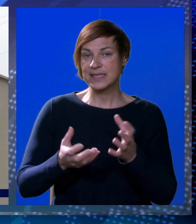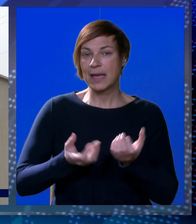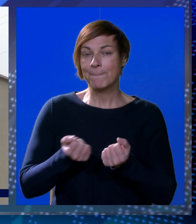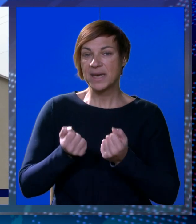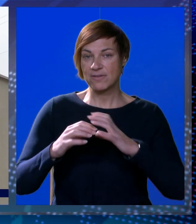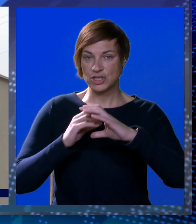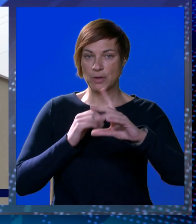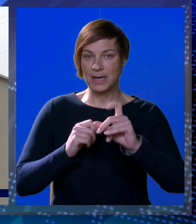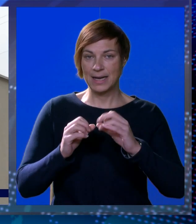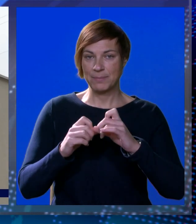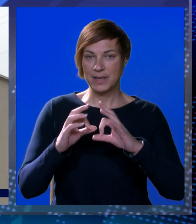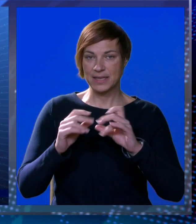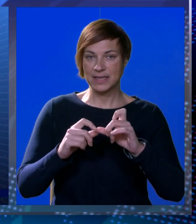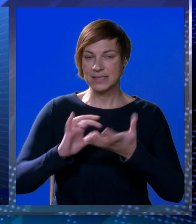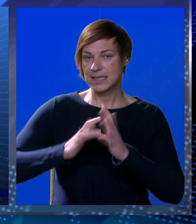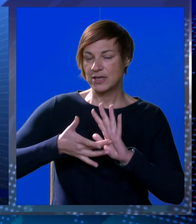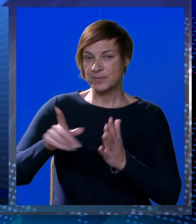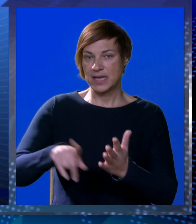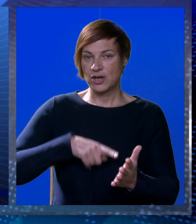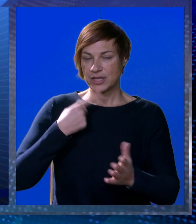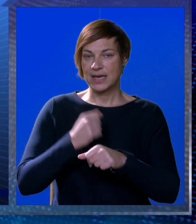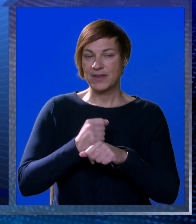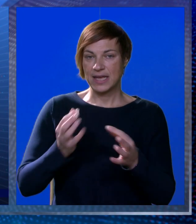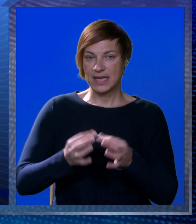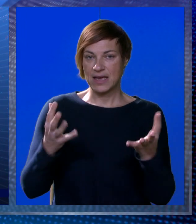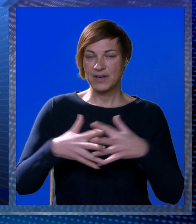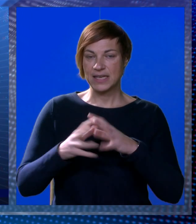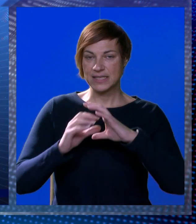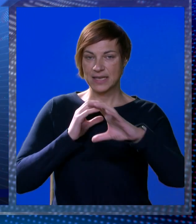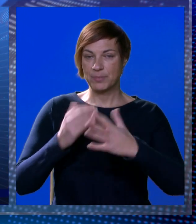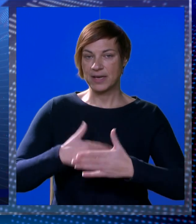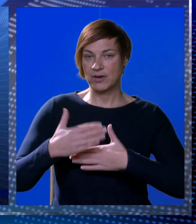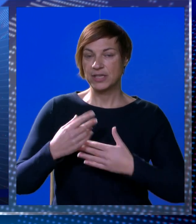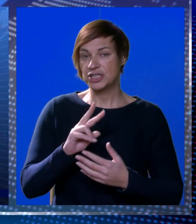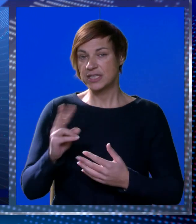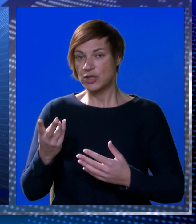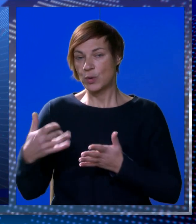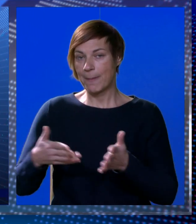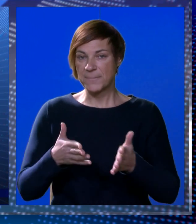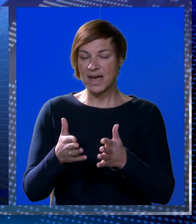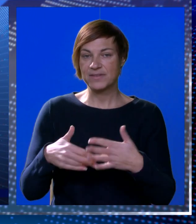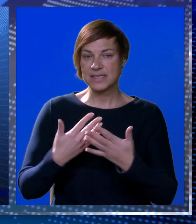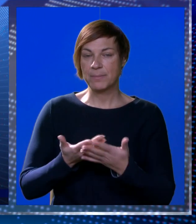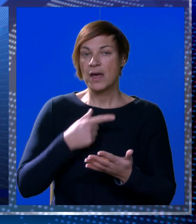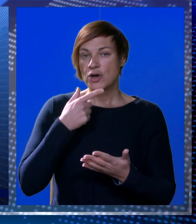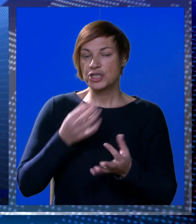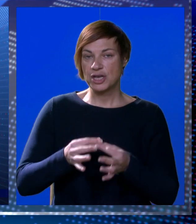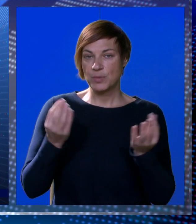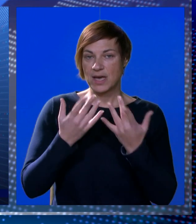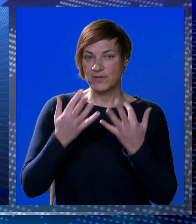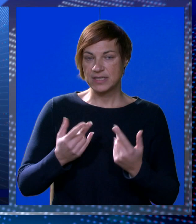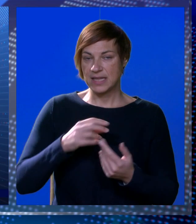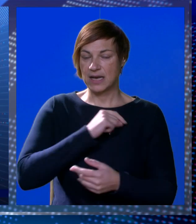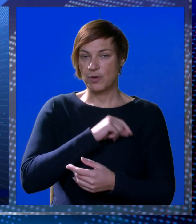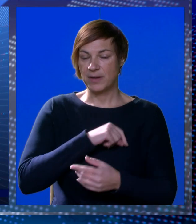gradskim prijevoznikom Libertas. Tijekom čitavog trajanja radova javni gradski prijevoz odvijaće se alternativnim pravcima, o čemu je